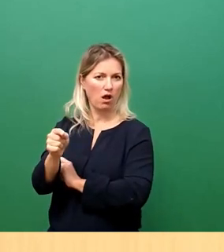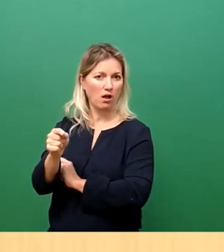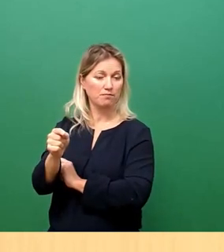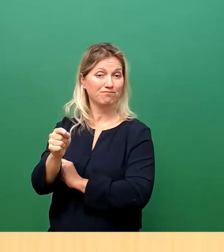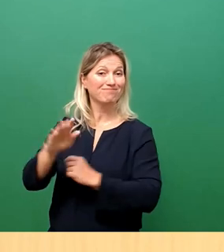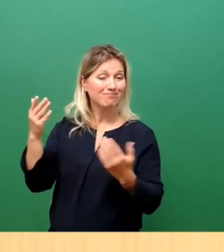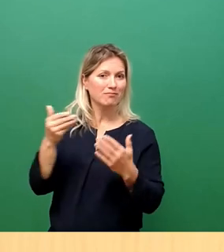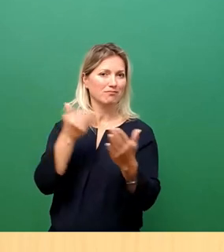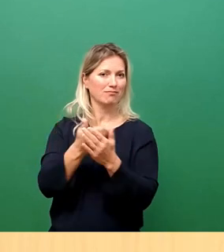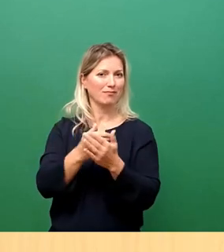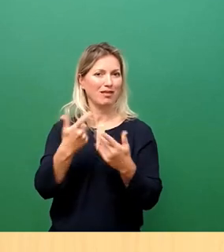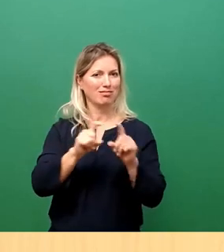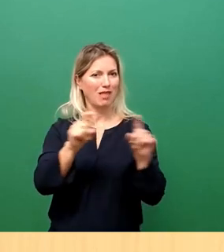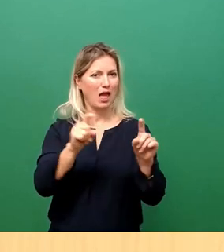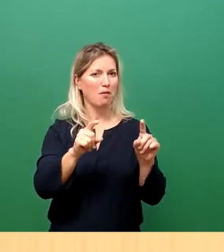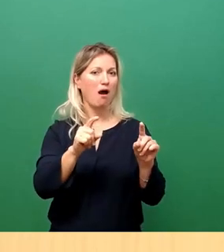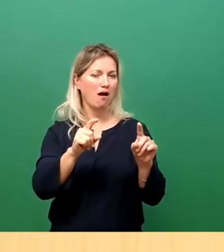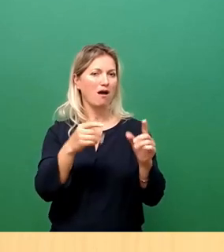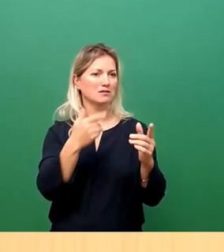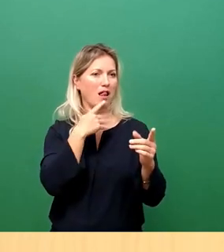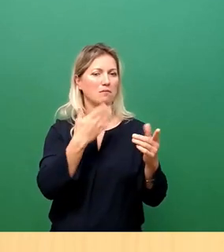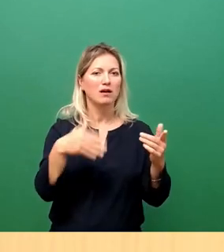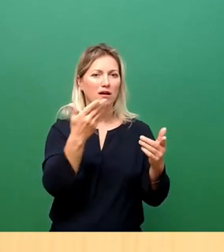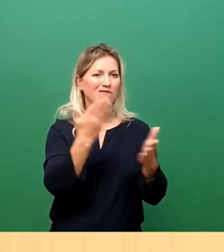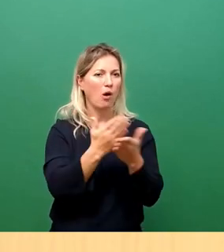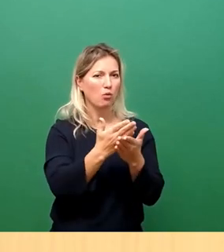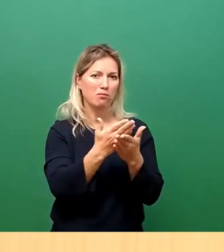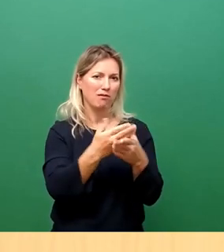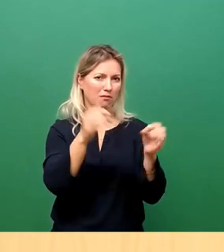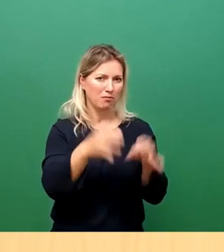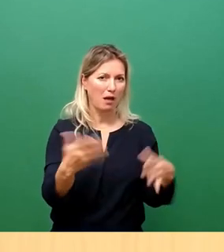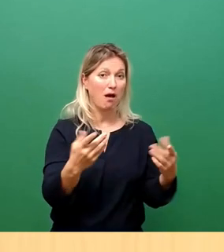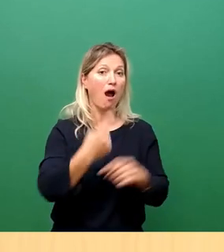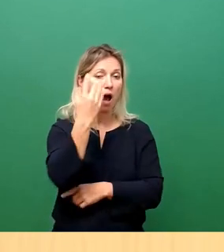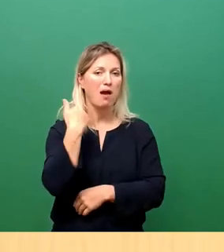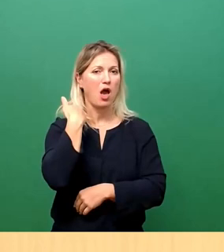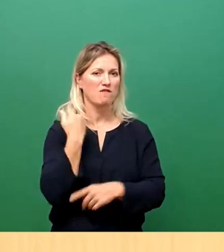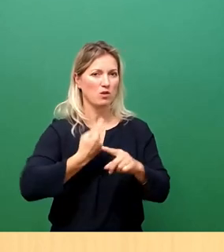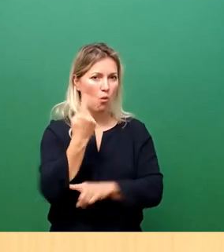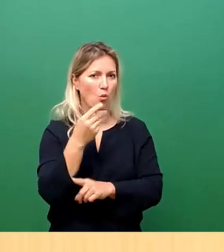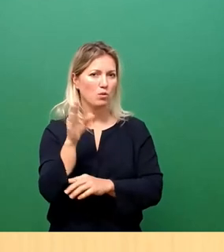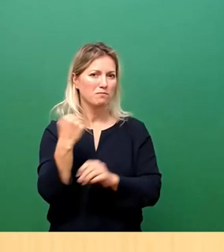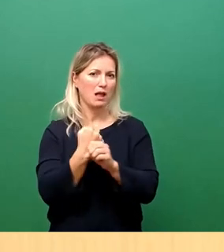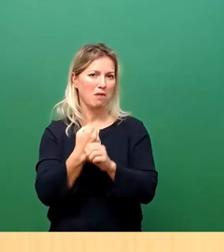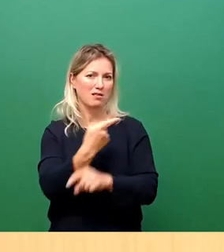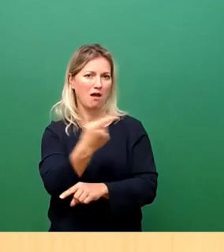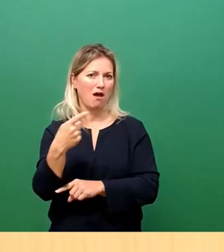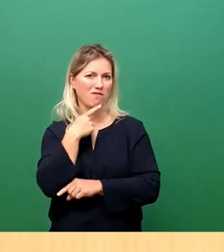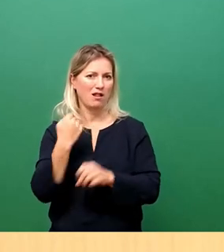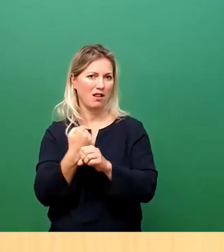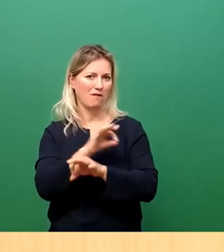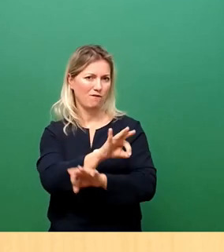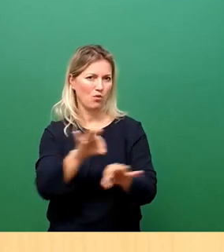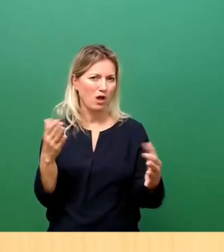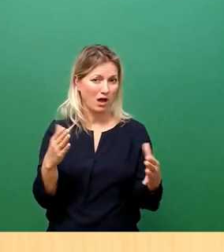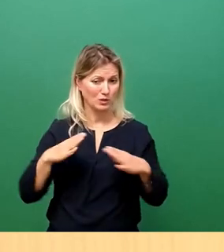Thema wahrscheinlich an vielen Stellen ins Leere. Aber wir haben einen sehr hohen Aufwand mit vielen Mitarbeitern im Gang gesetzt. Dem Gesundheitsamt fehlen